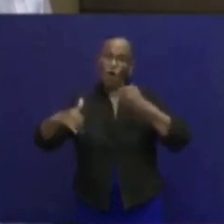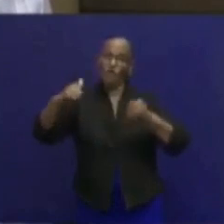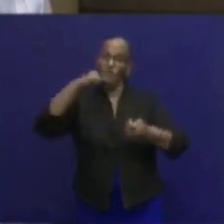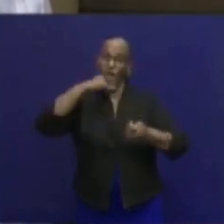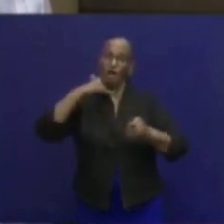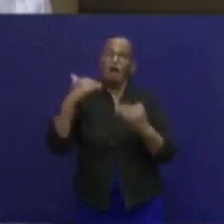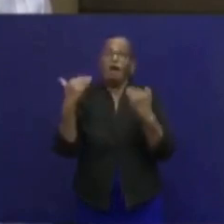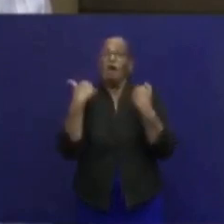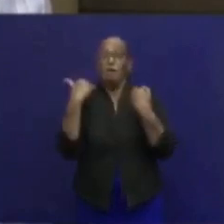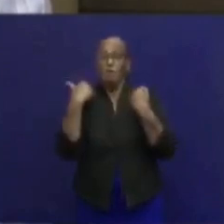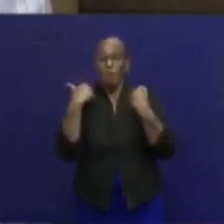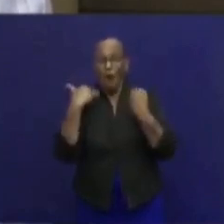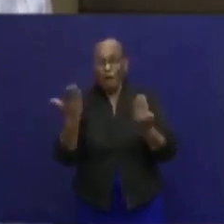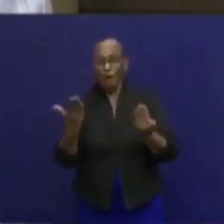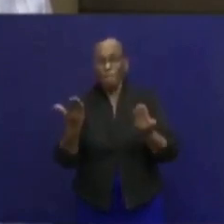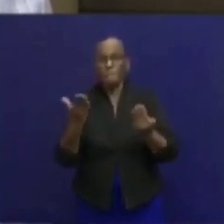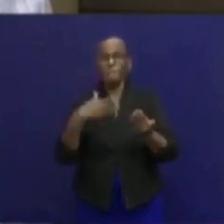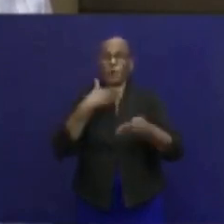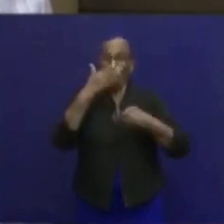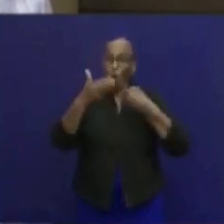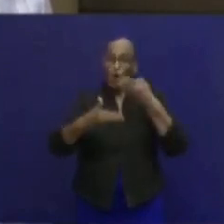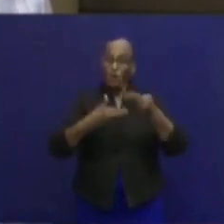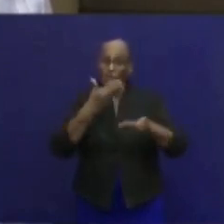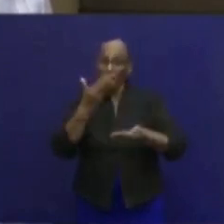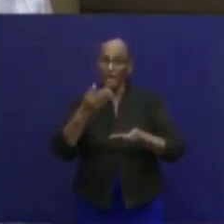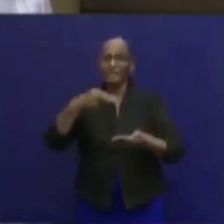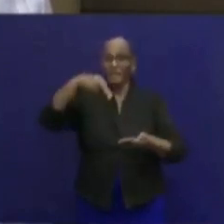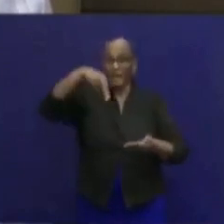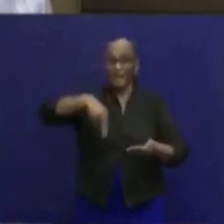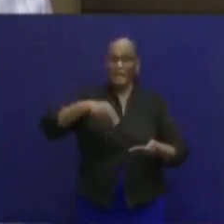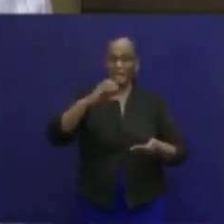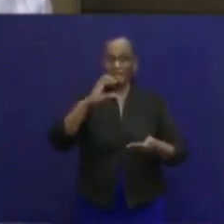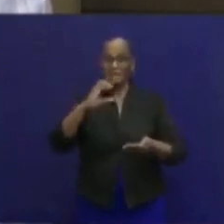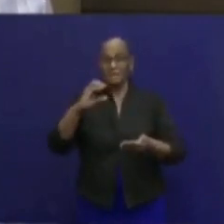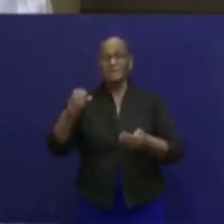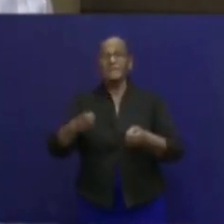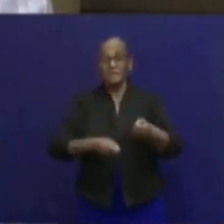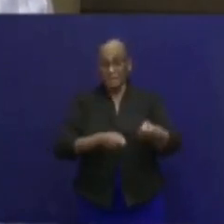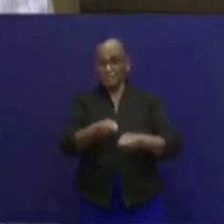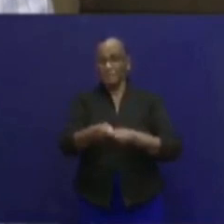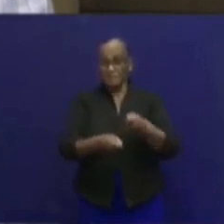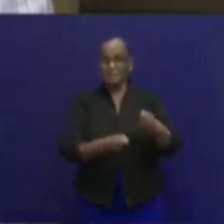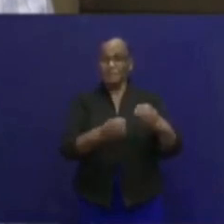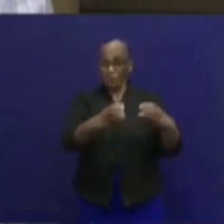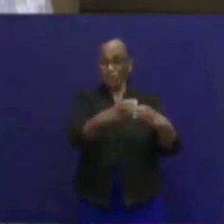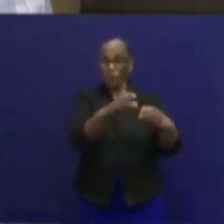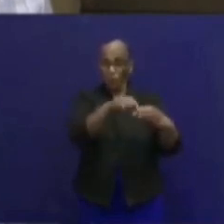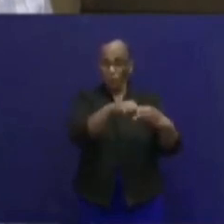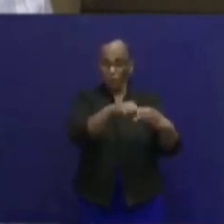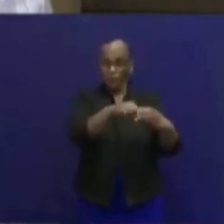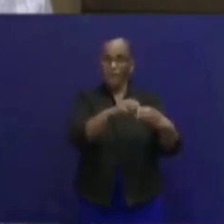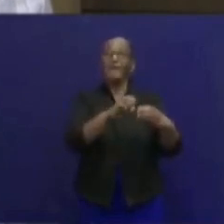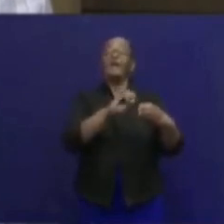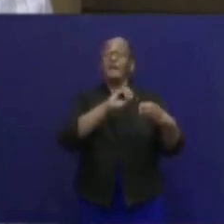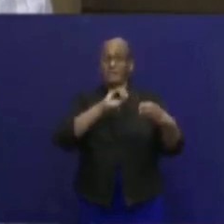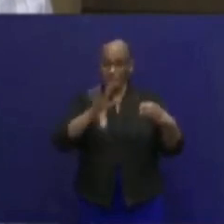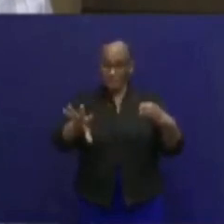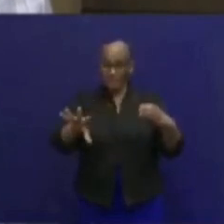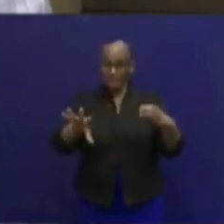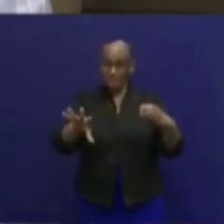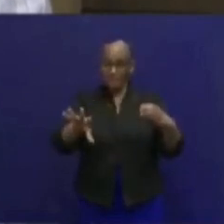de noodzaak doorgeeft en dan zal het national management team dat sanctioneren